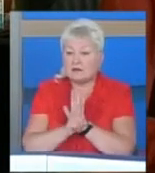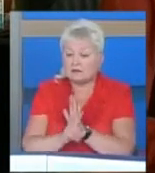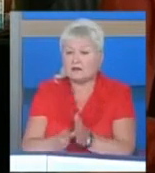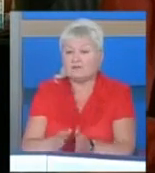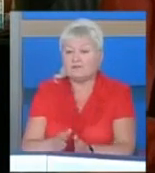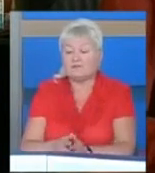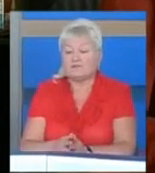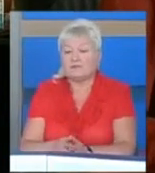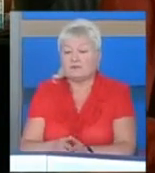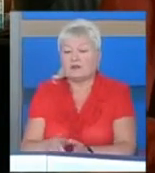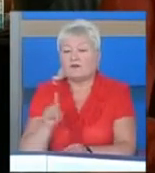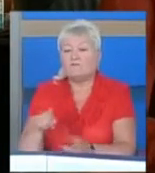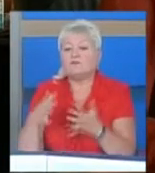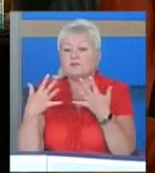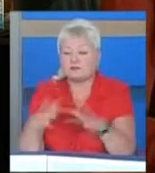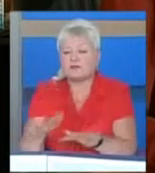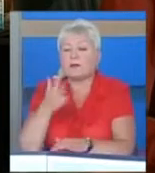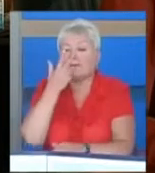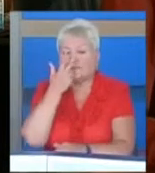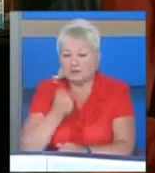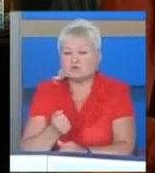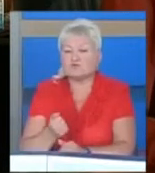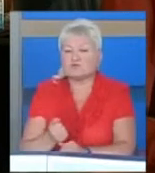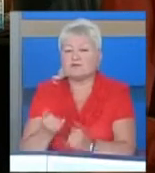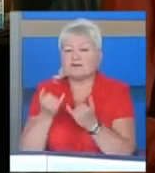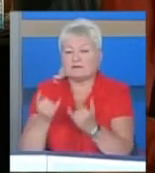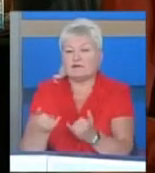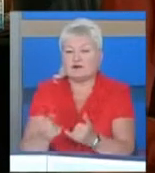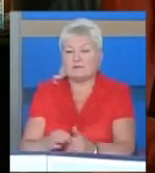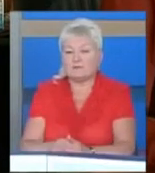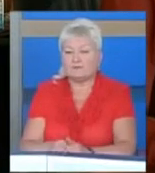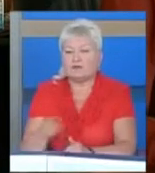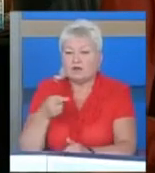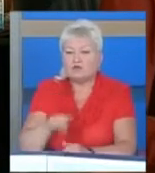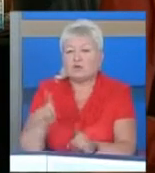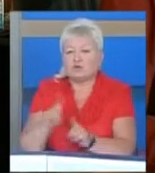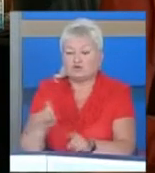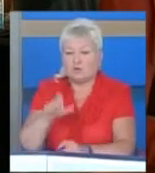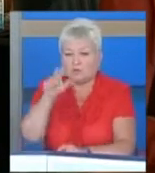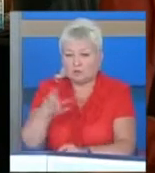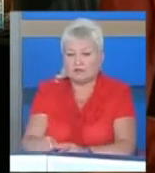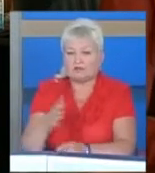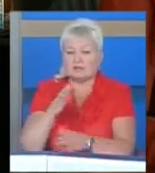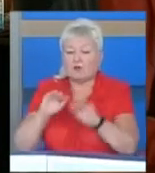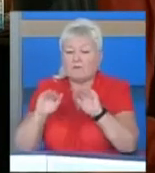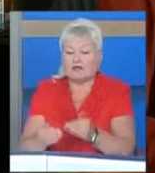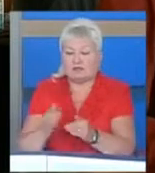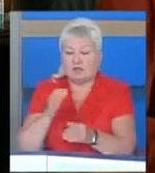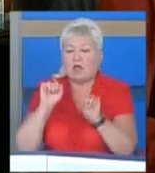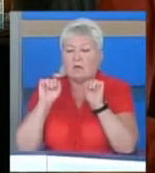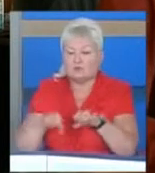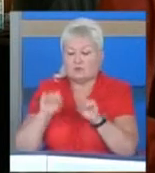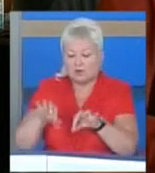деяких хордових маршрутах, вони вже пристосовані, власне, для того, щоб людина з обмеженими можливостями могла на